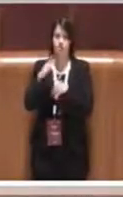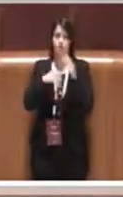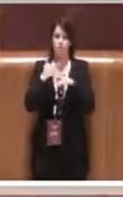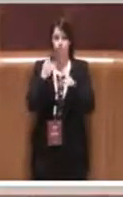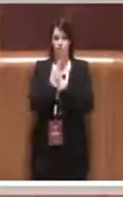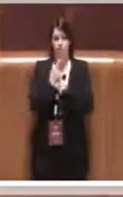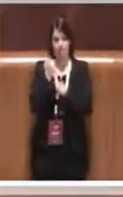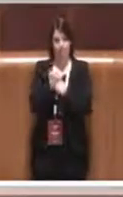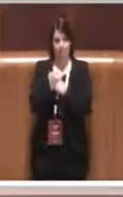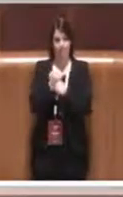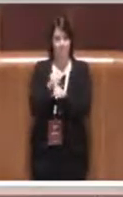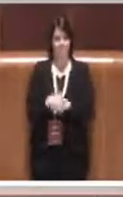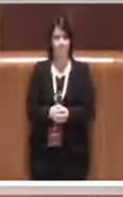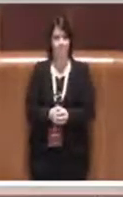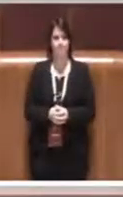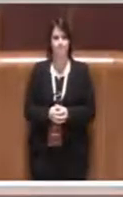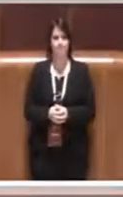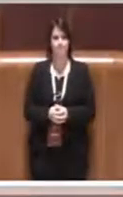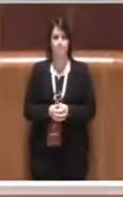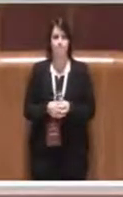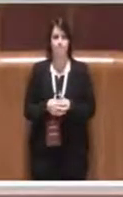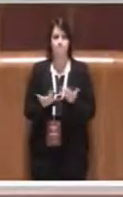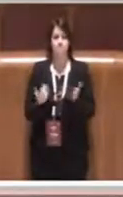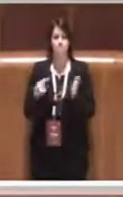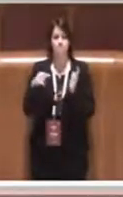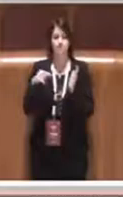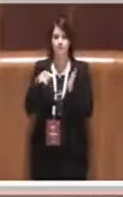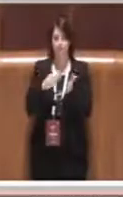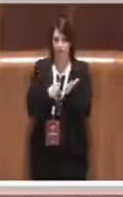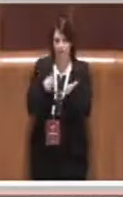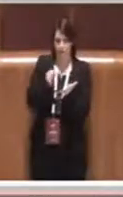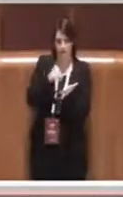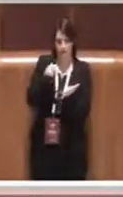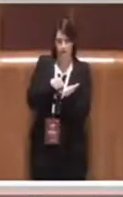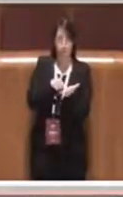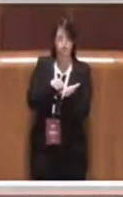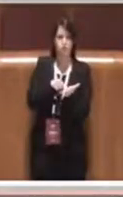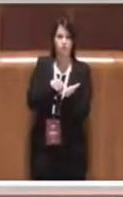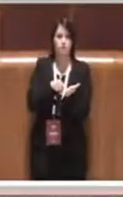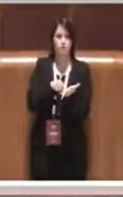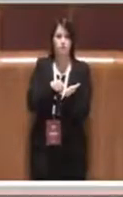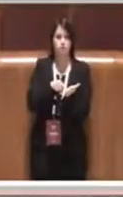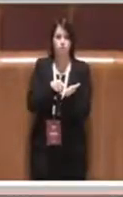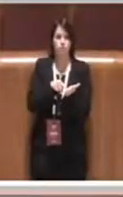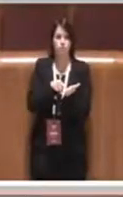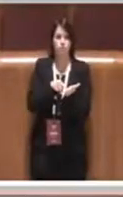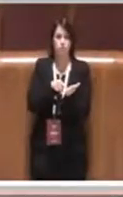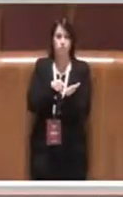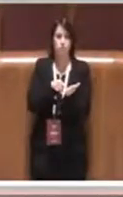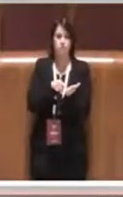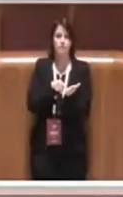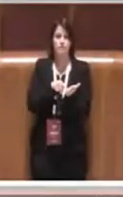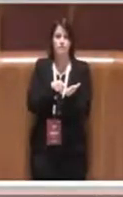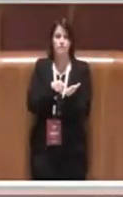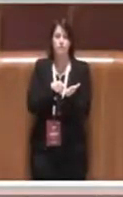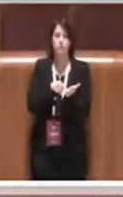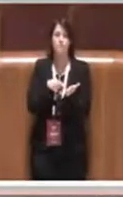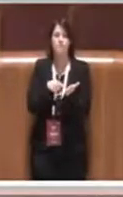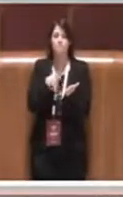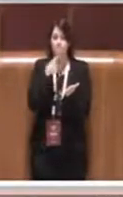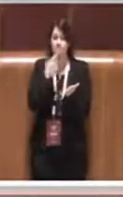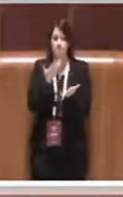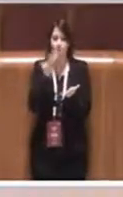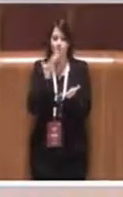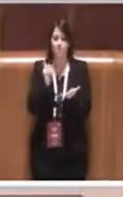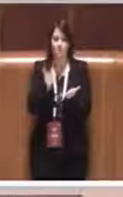e diamo come indicatore di misurazione di produttiva delle strutture il rispetto dei tempi stabiliti dalla